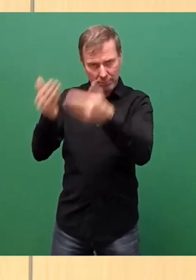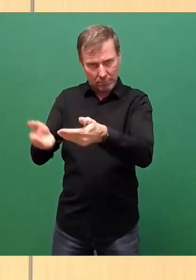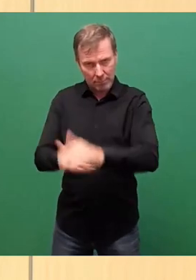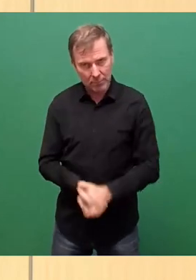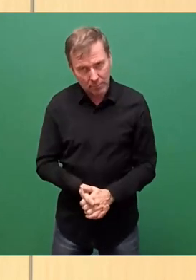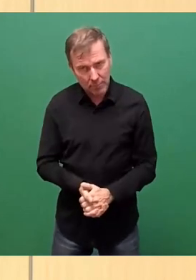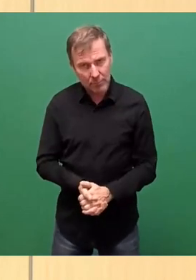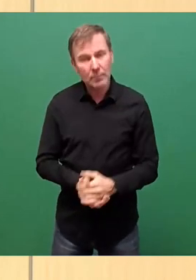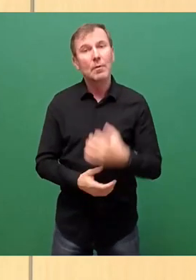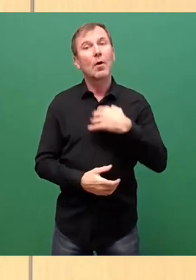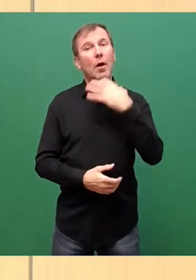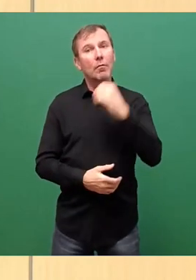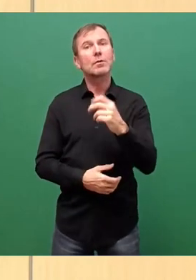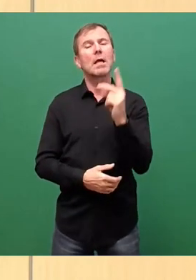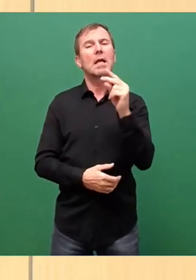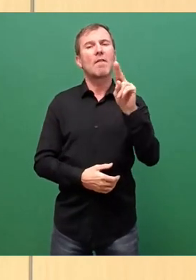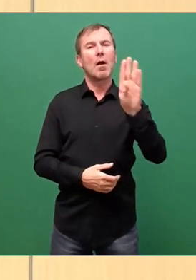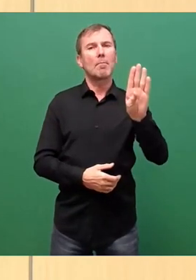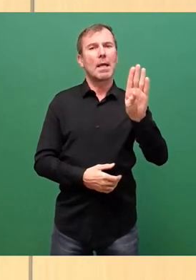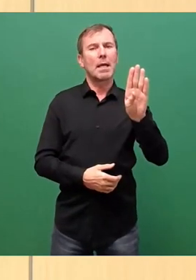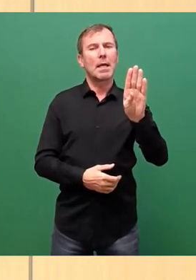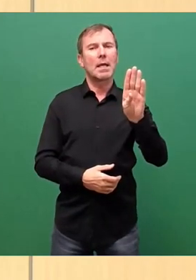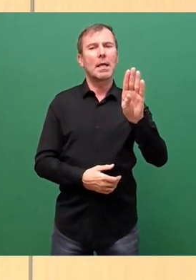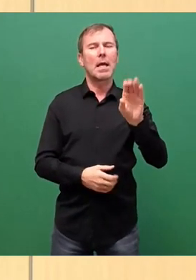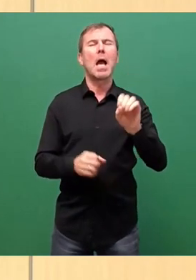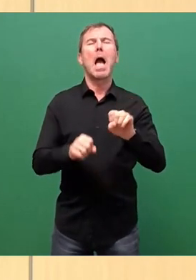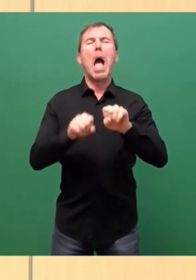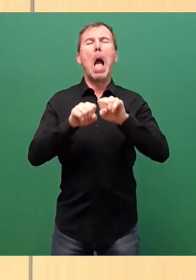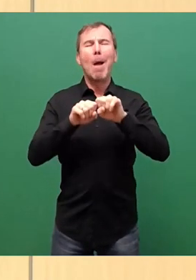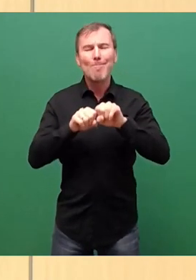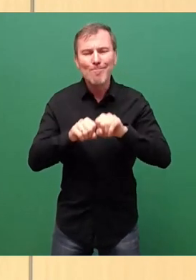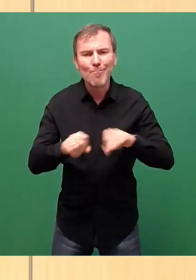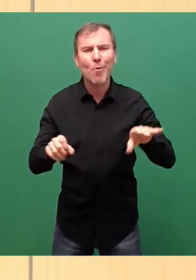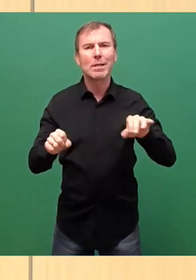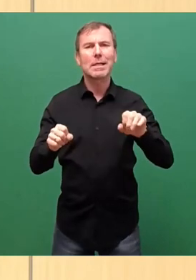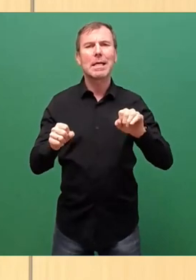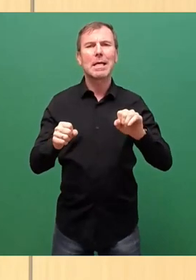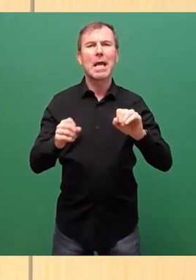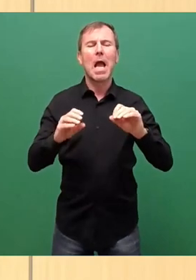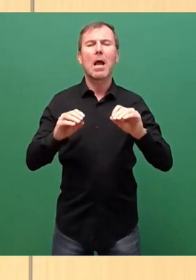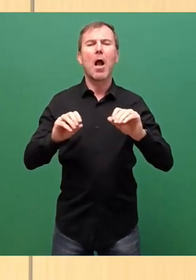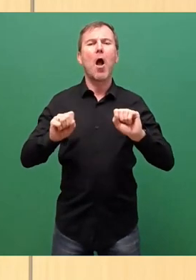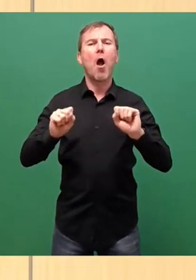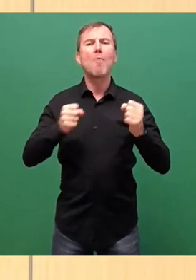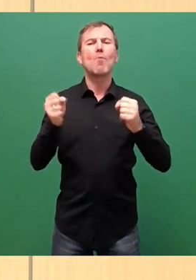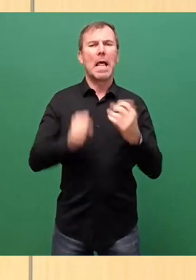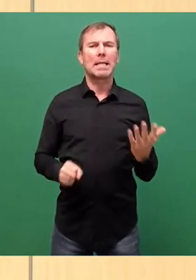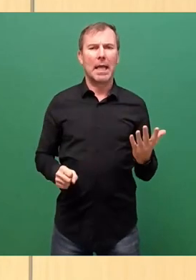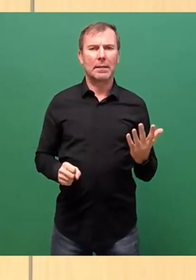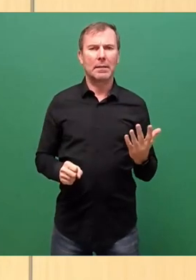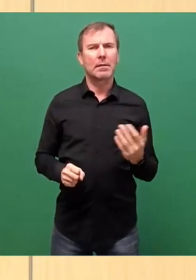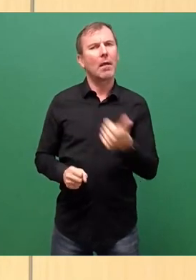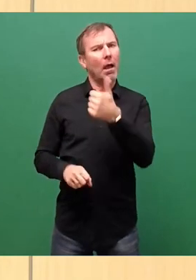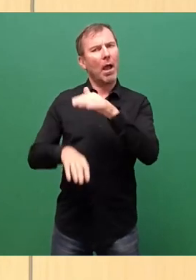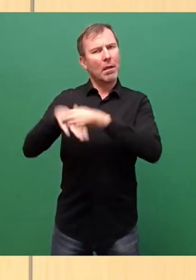DVB die Multimodalität, so heißt es übrigens, die Multimodalität quasi aus einer Hand bedient. Und da ist ja